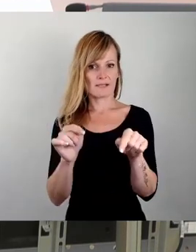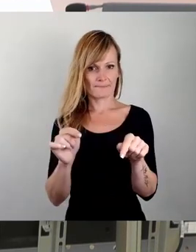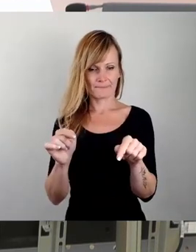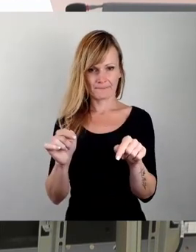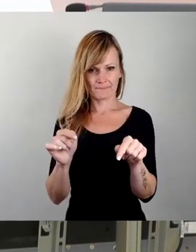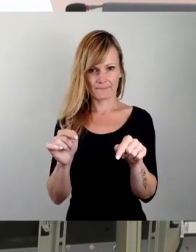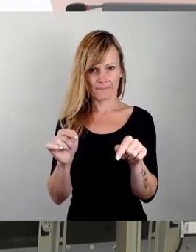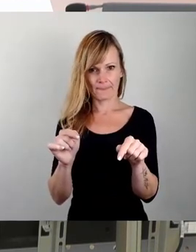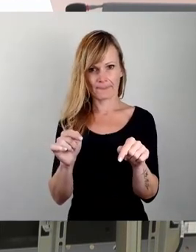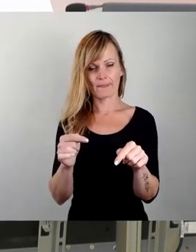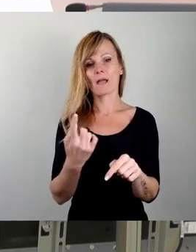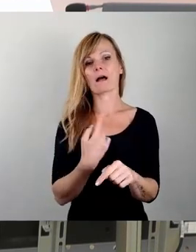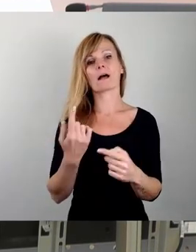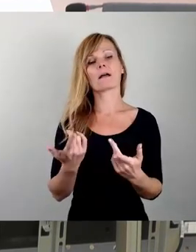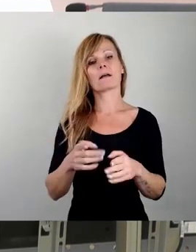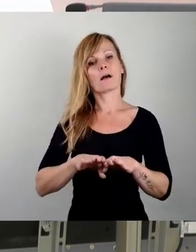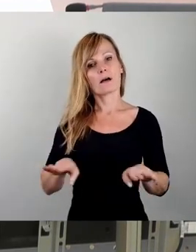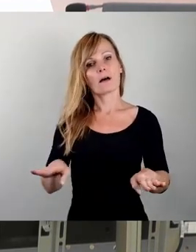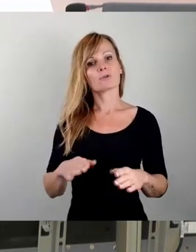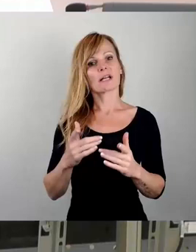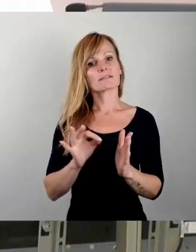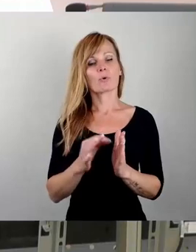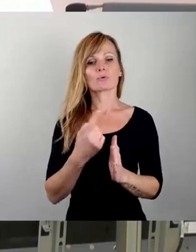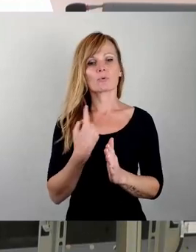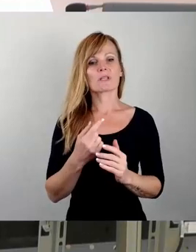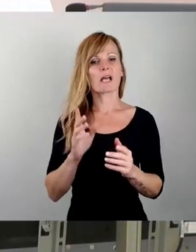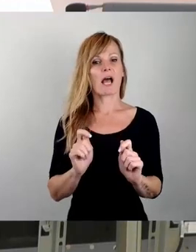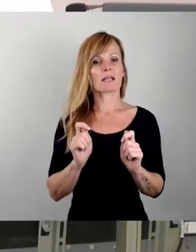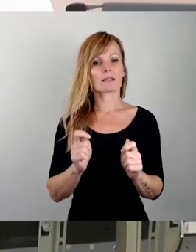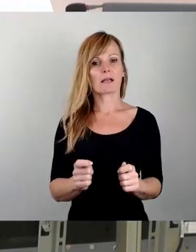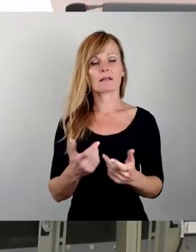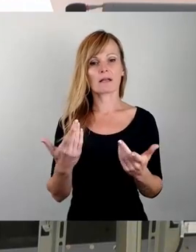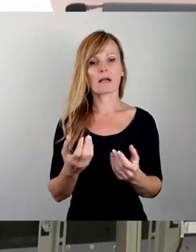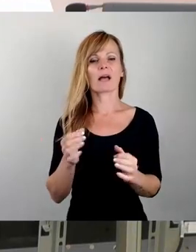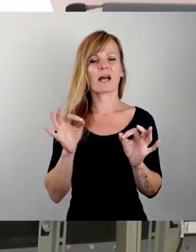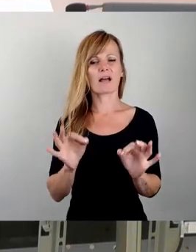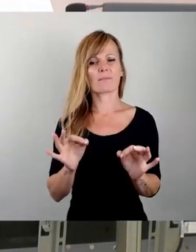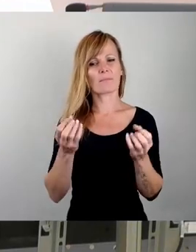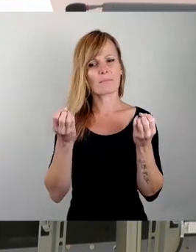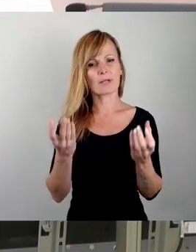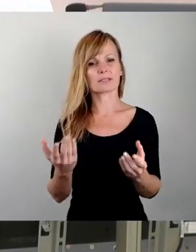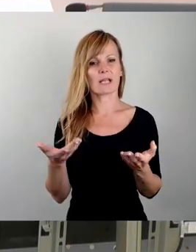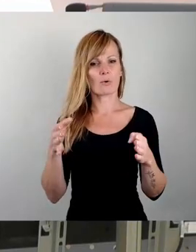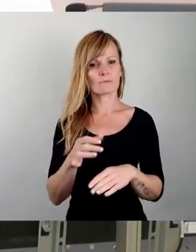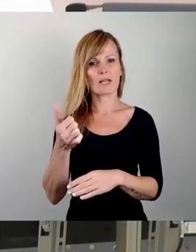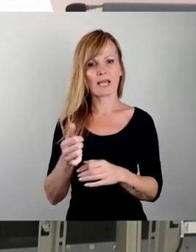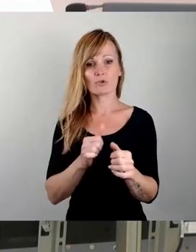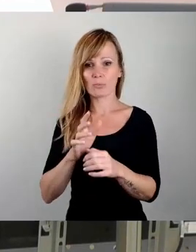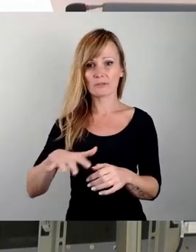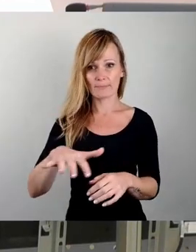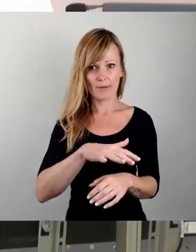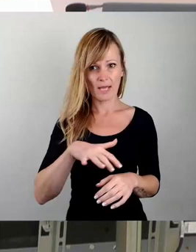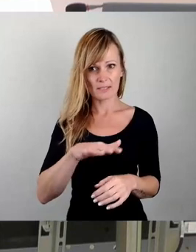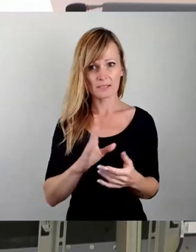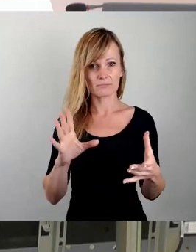Ausgangspunkt unseres Antrages war der relativ plötzliche Ausfall eines Sportplatzes, einschließlich der damit